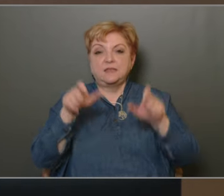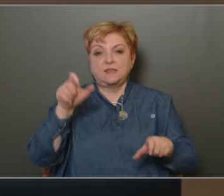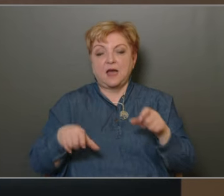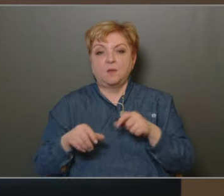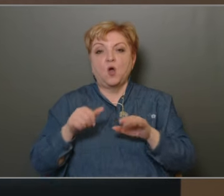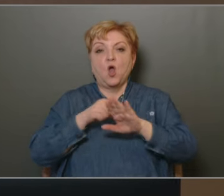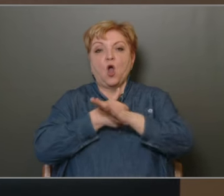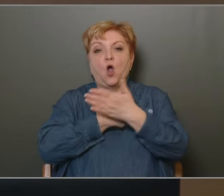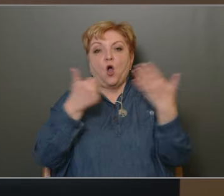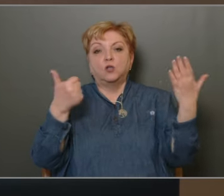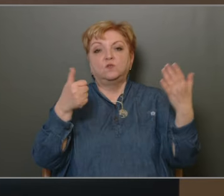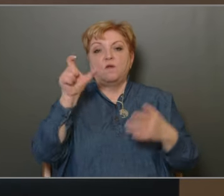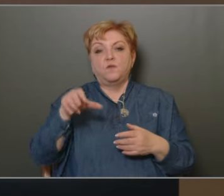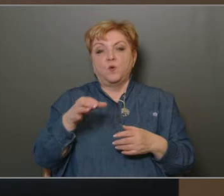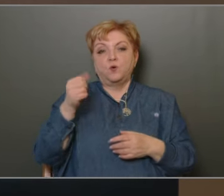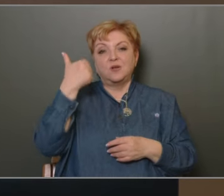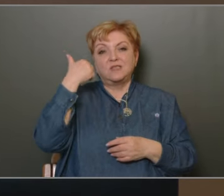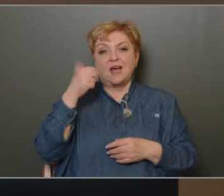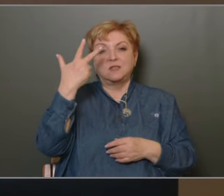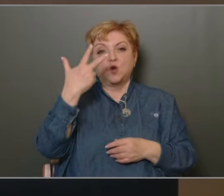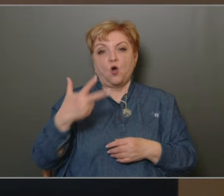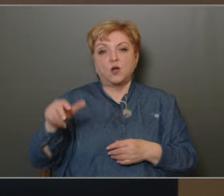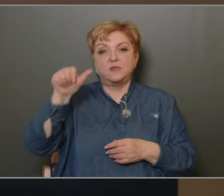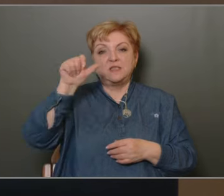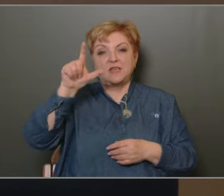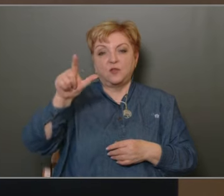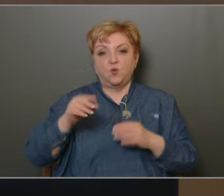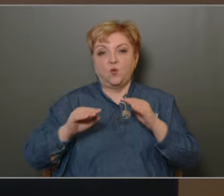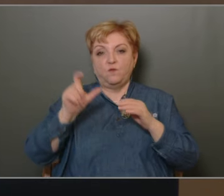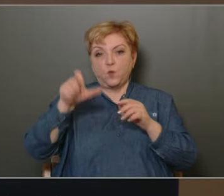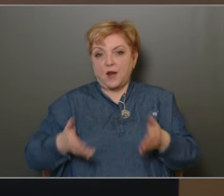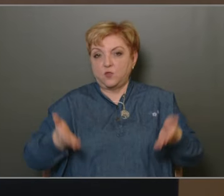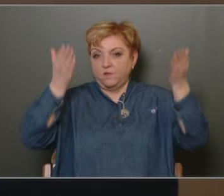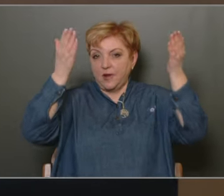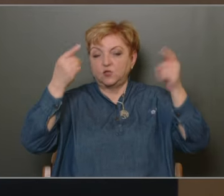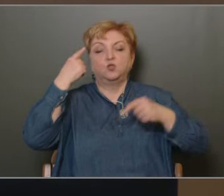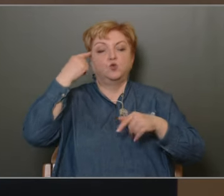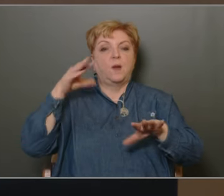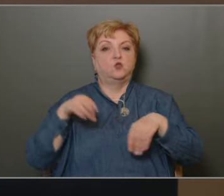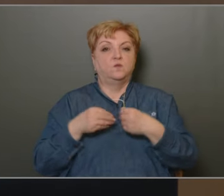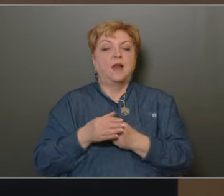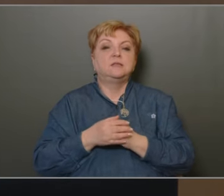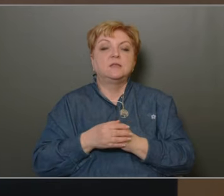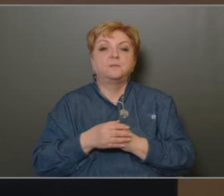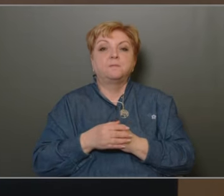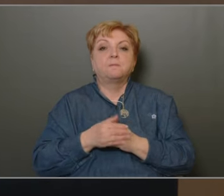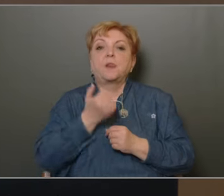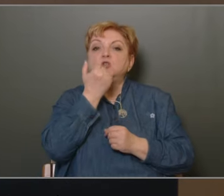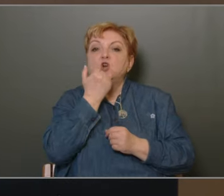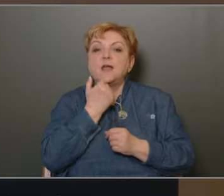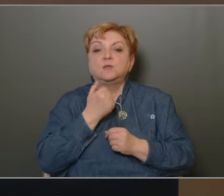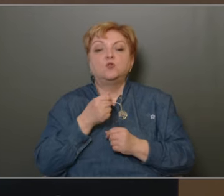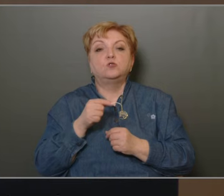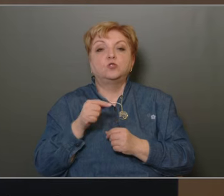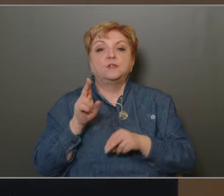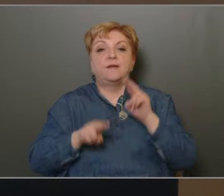60 főről 132 főre való növelését, ugyanígy tudomásul veszélye a sajátos